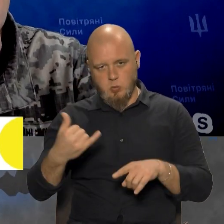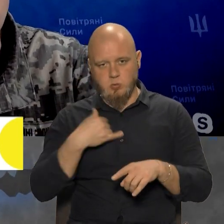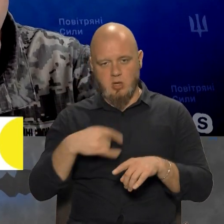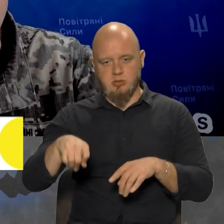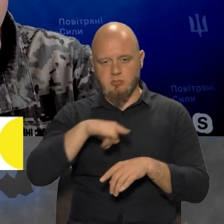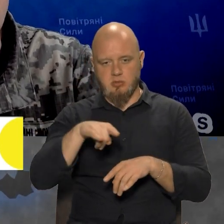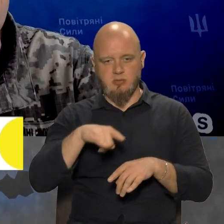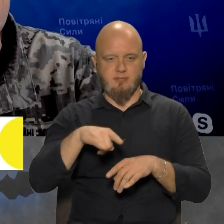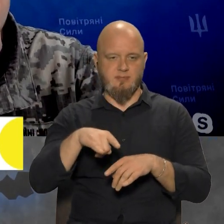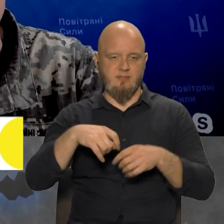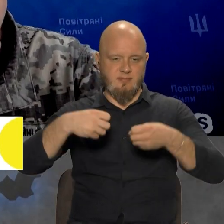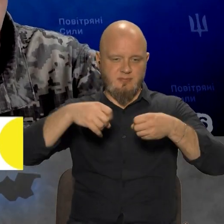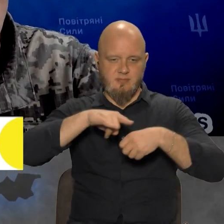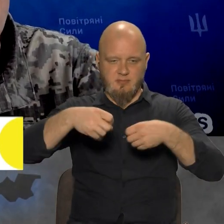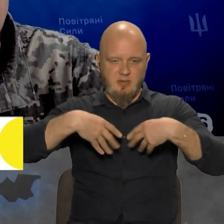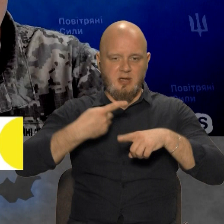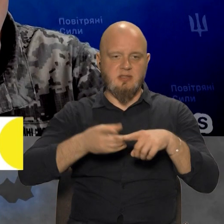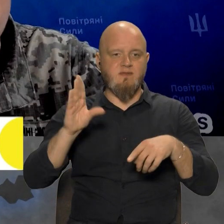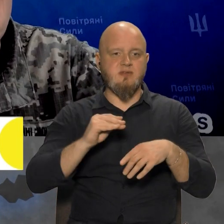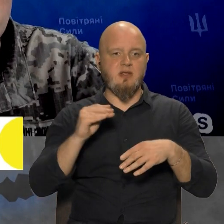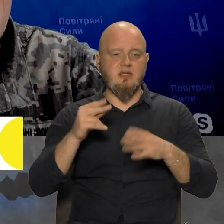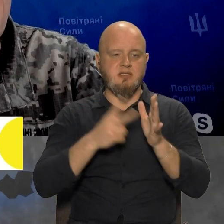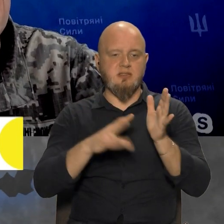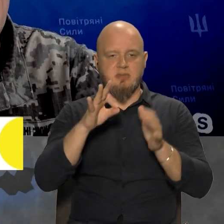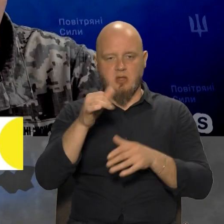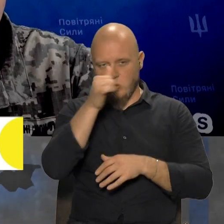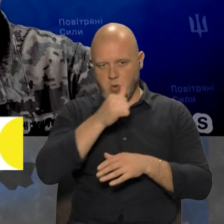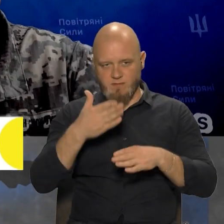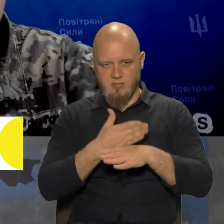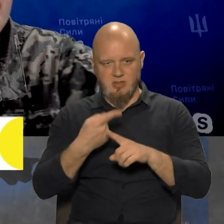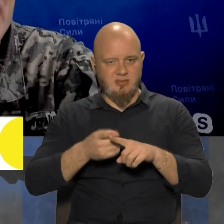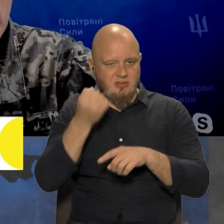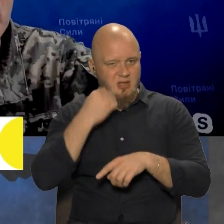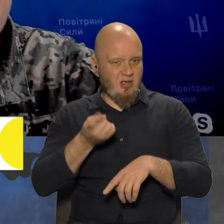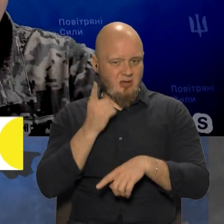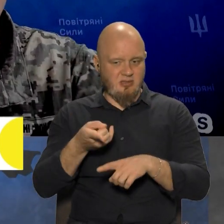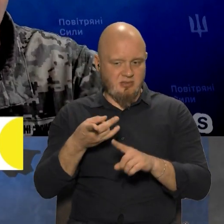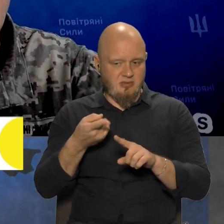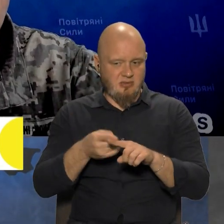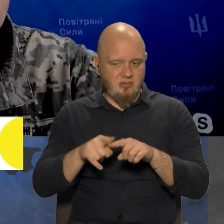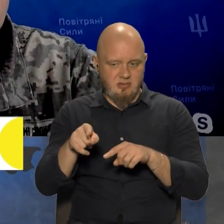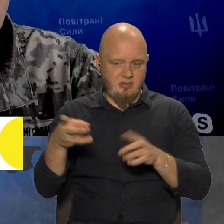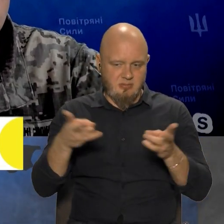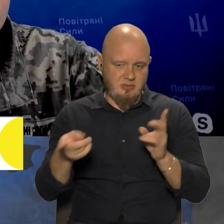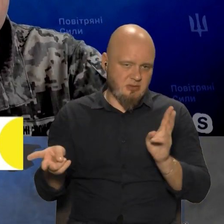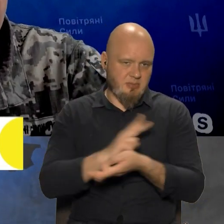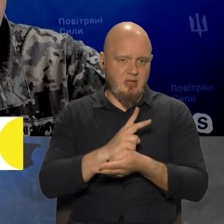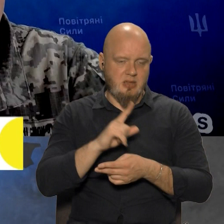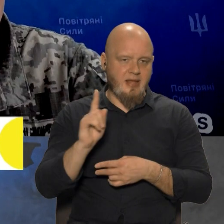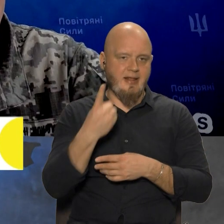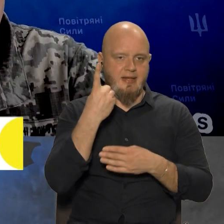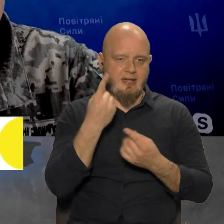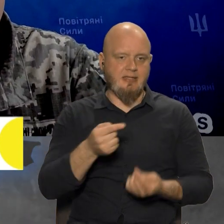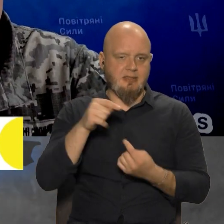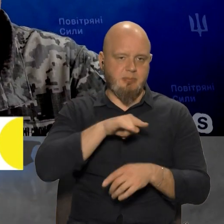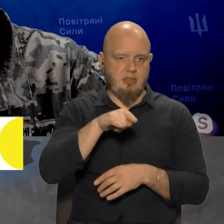штурмовики, винищувачі. Це все 70-х років, це морально-фізично застріли. Це треба все замінити на єдиний виглядцевий тип